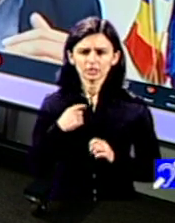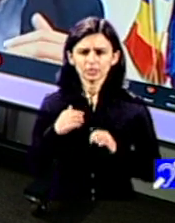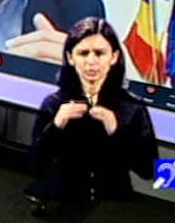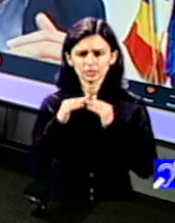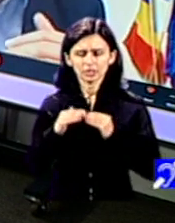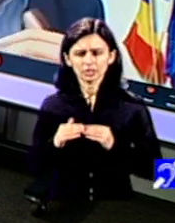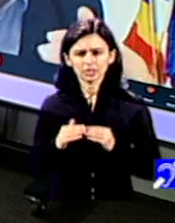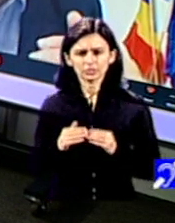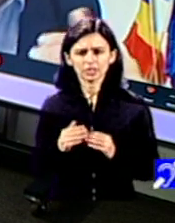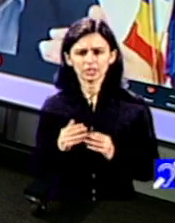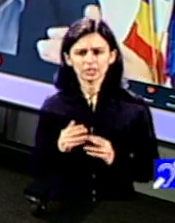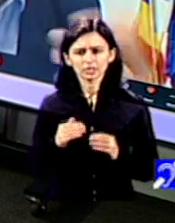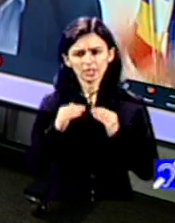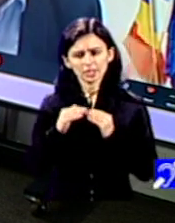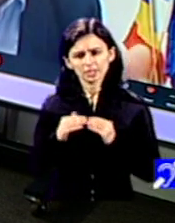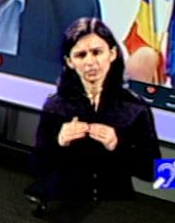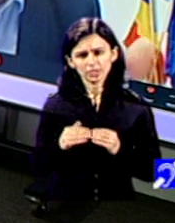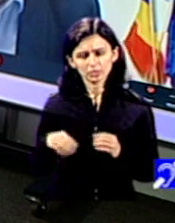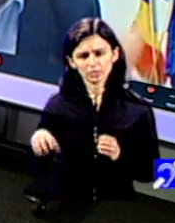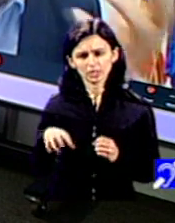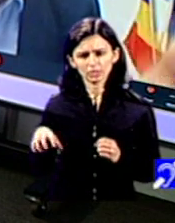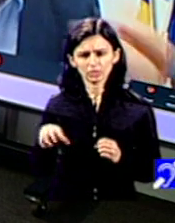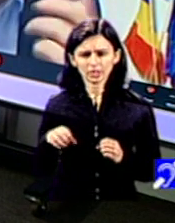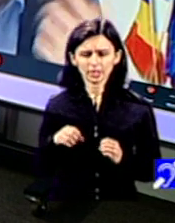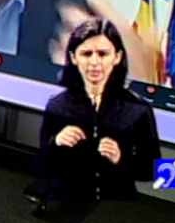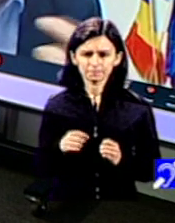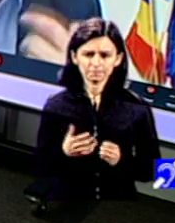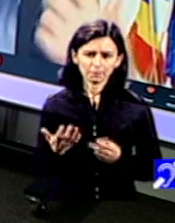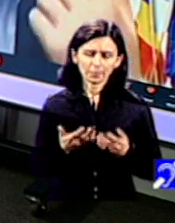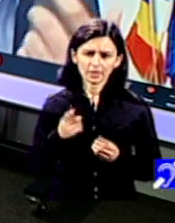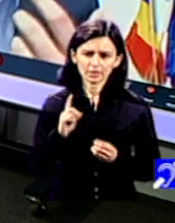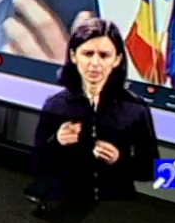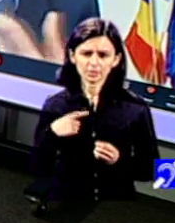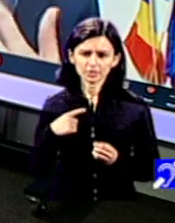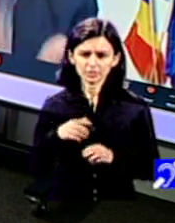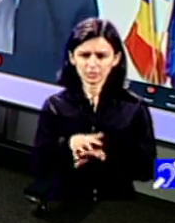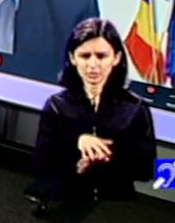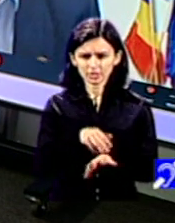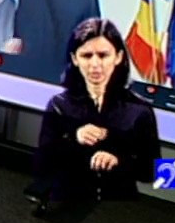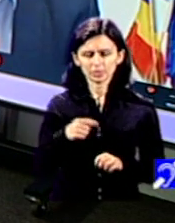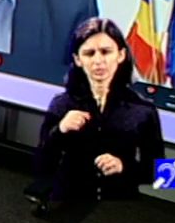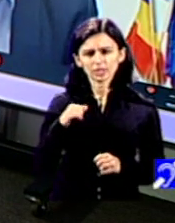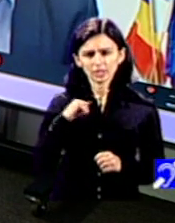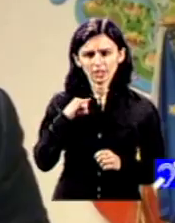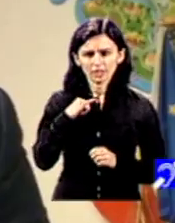națională și nivelul local care a trebuit să fie cu sentimentul acesta că îți pasă de ce se întâmplă cu